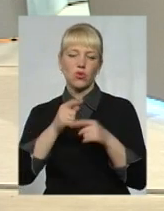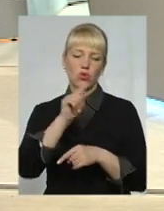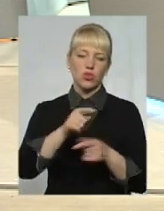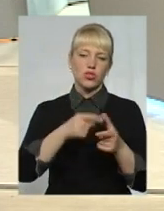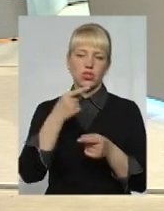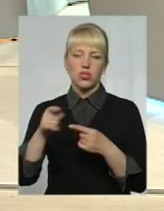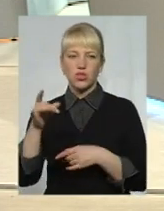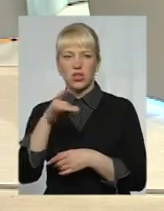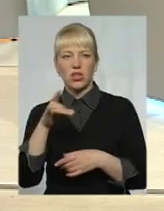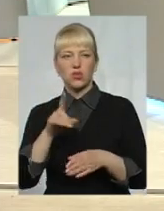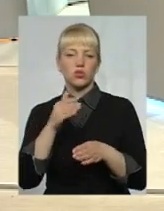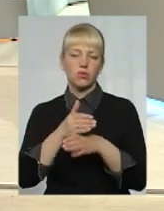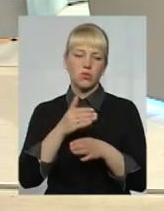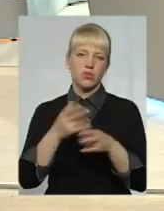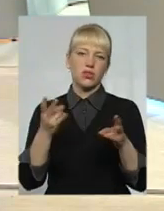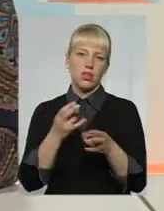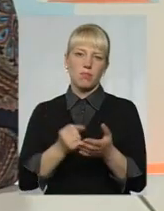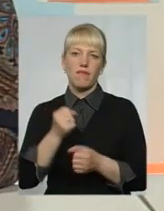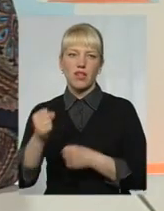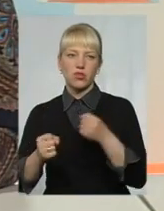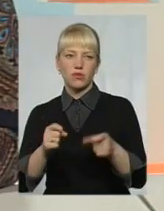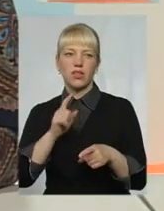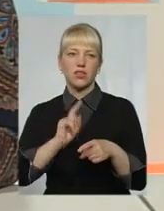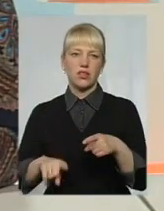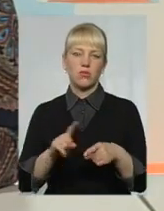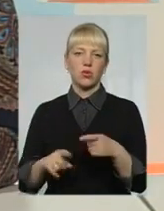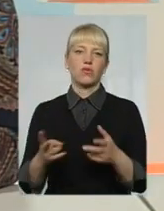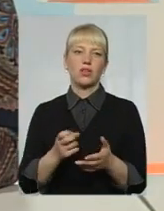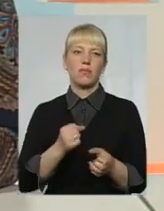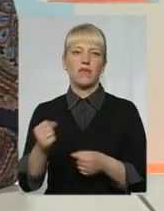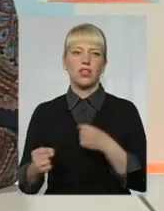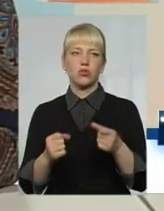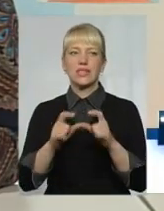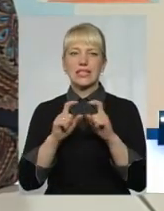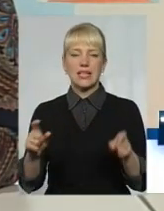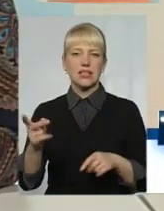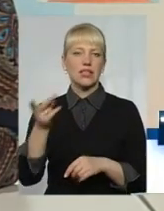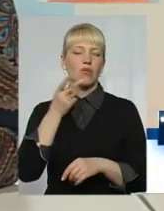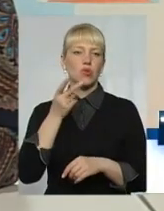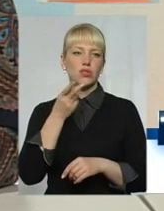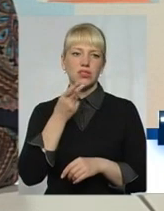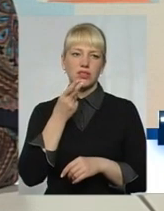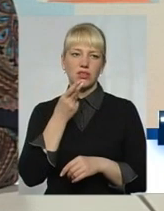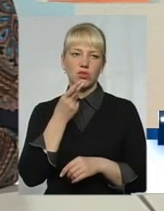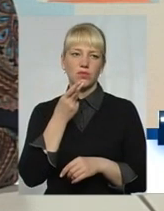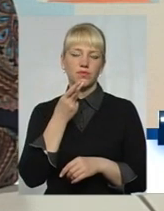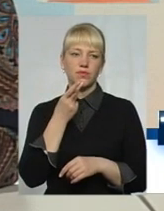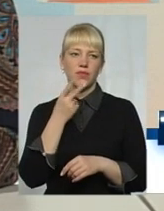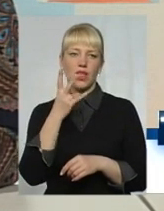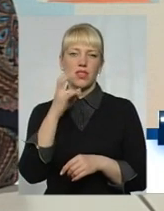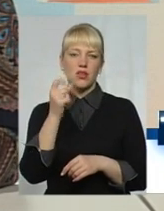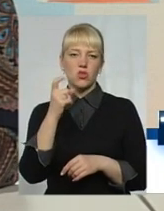допоможіть, треба влаштувати, терміново треба влаштувати. Заклад постійно на